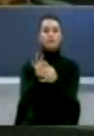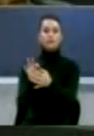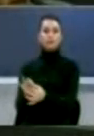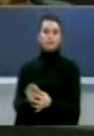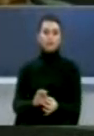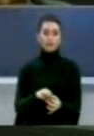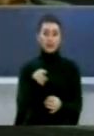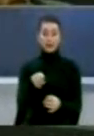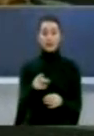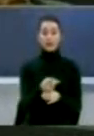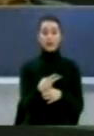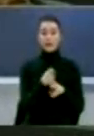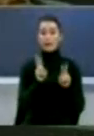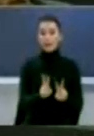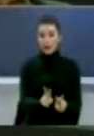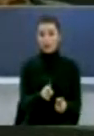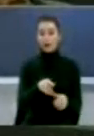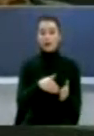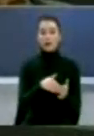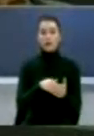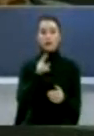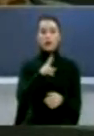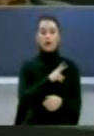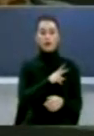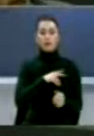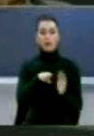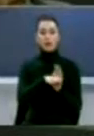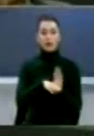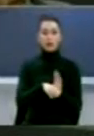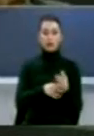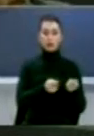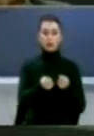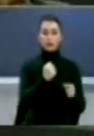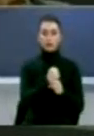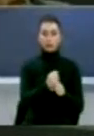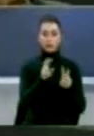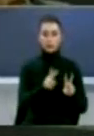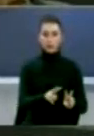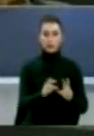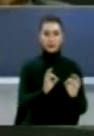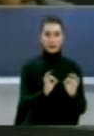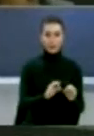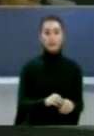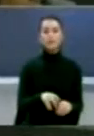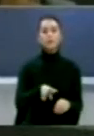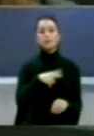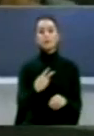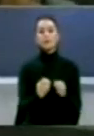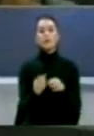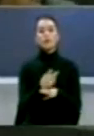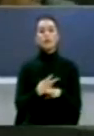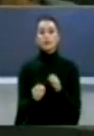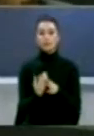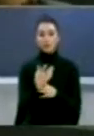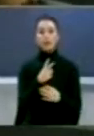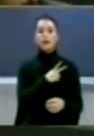kuadrë të shtetit të së drejtës, kemi ligje që kanë të bëjnë me republikën dhe qeverisjen, drejtsin dhe sigurin Të kështetit zhvillimor kemi ligje